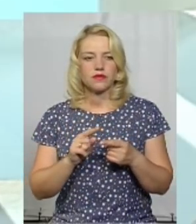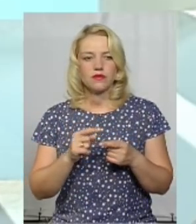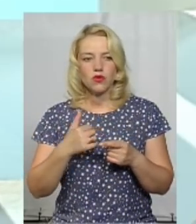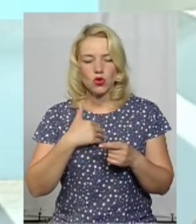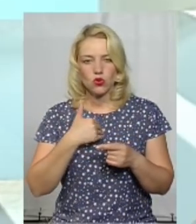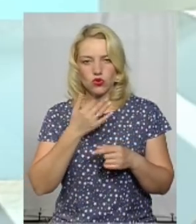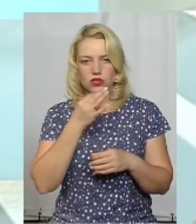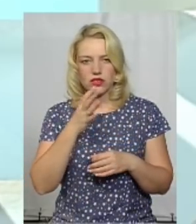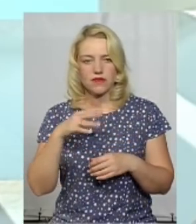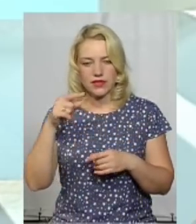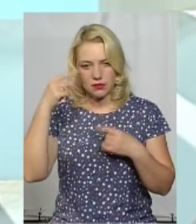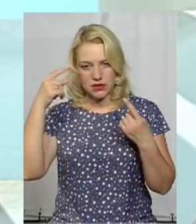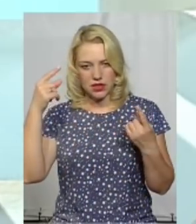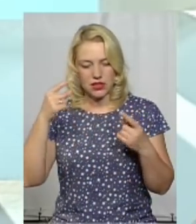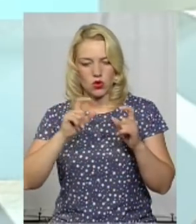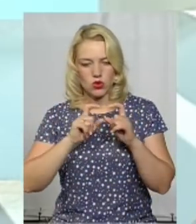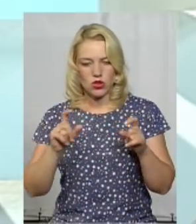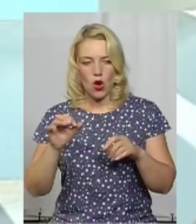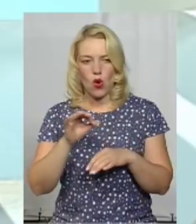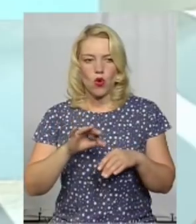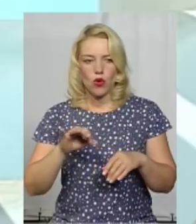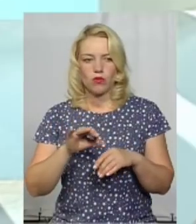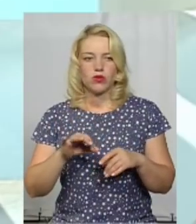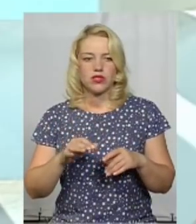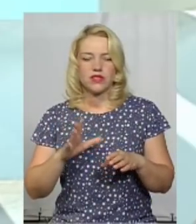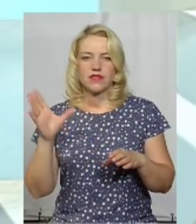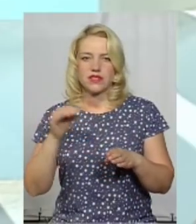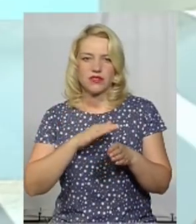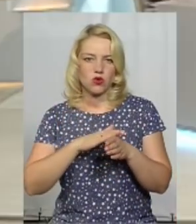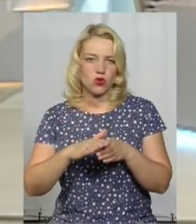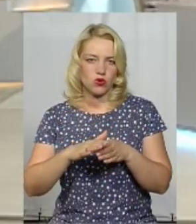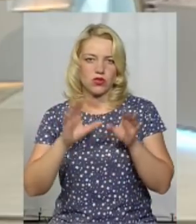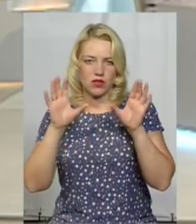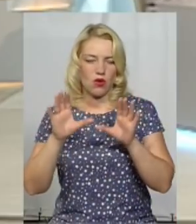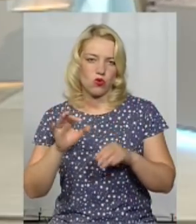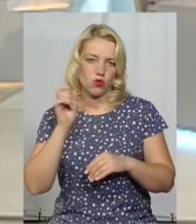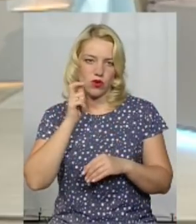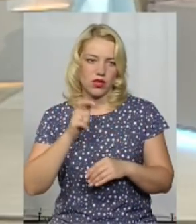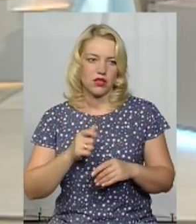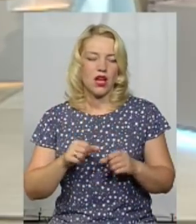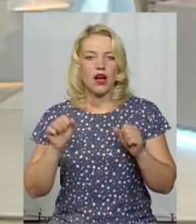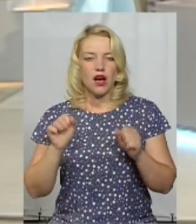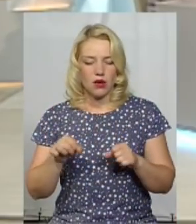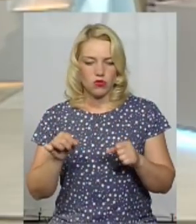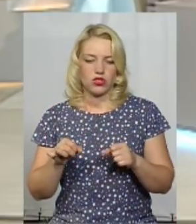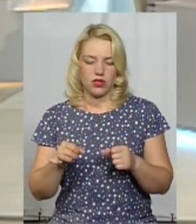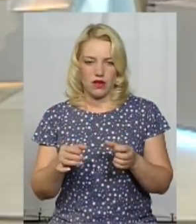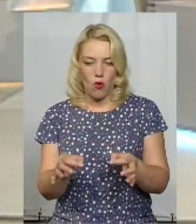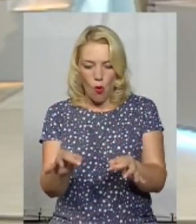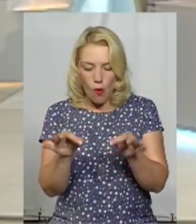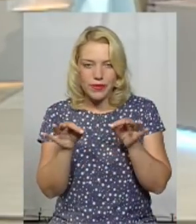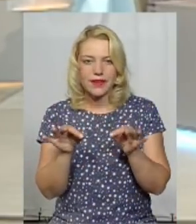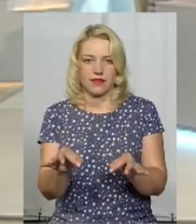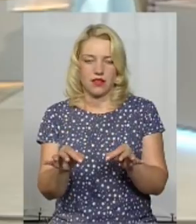сказати, що всі психіатричні установи області чітко дотримуються закону України. Можливо, взагалі, об'єктивну картину мати?